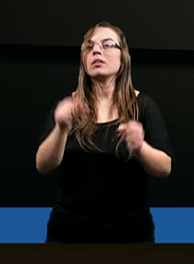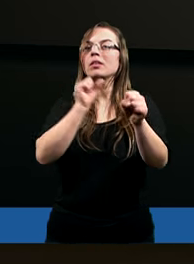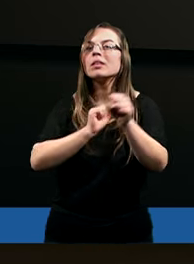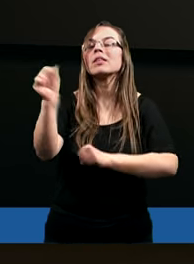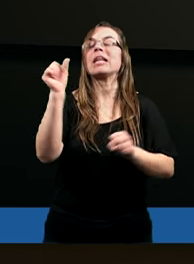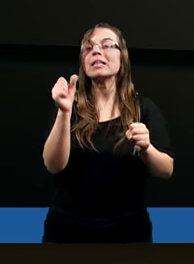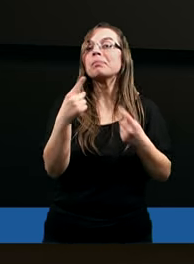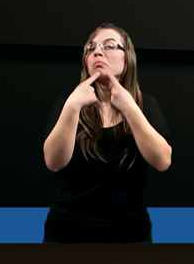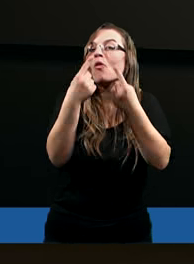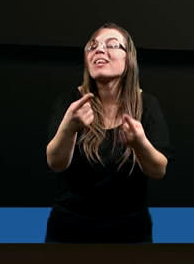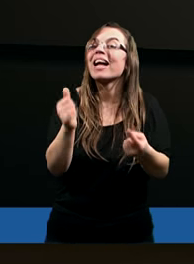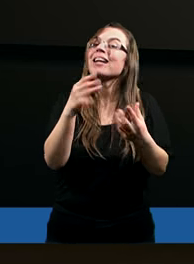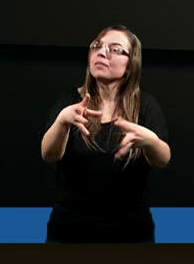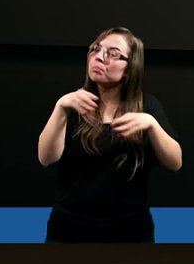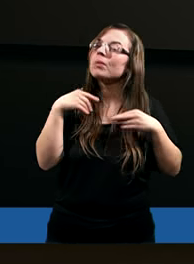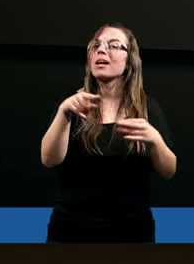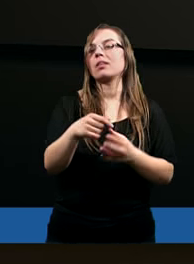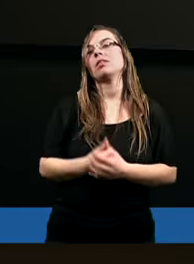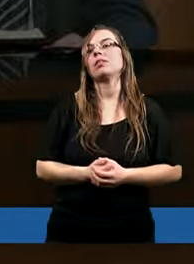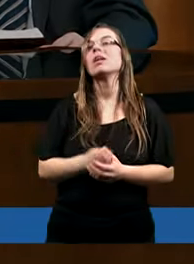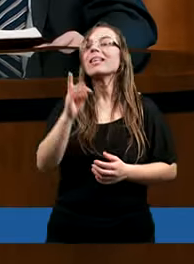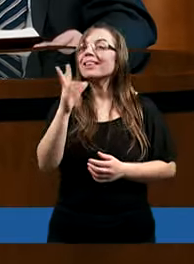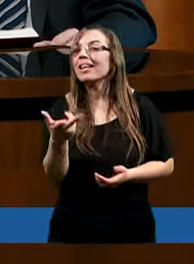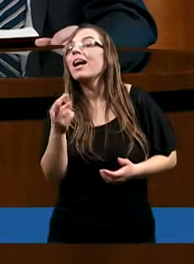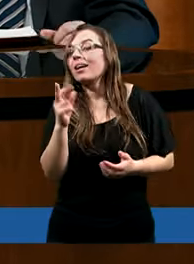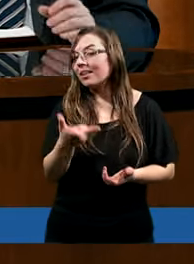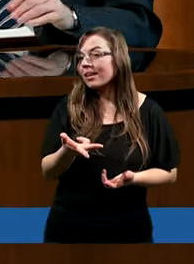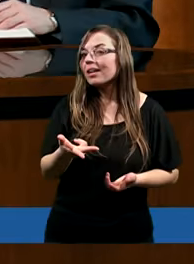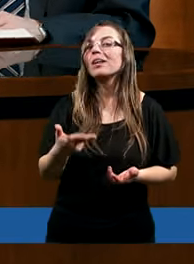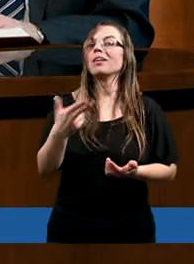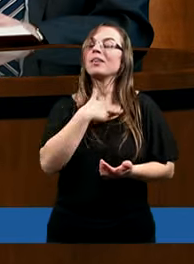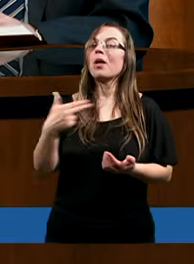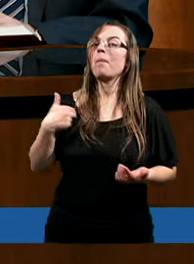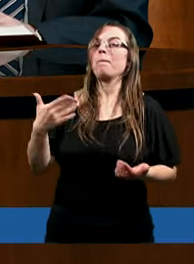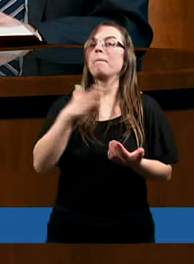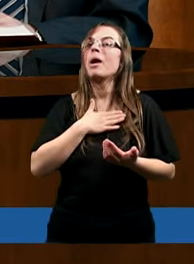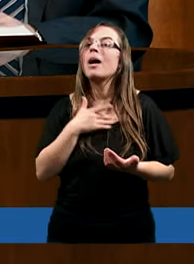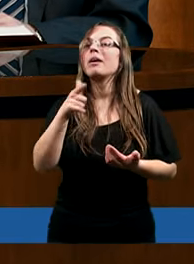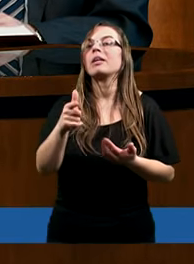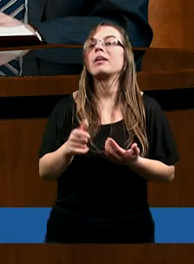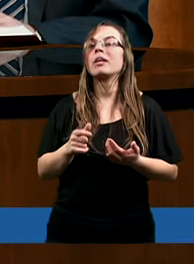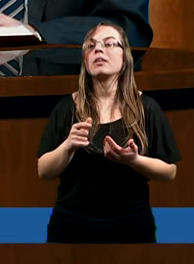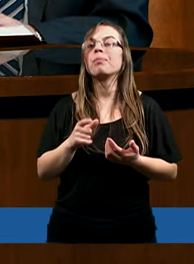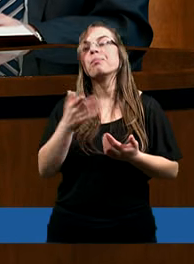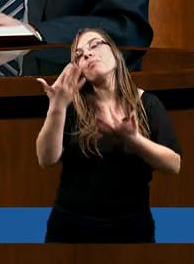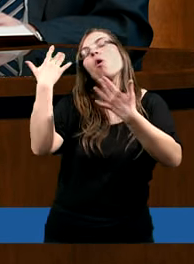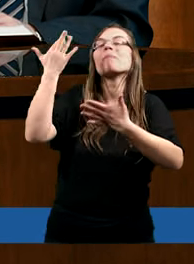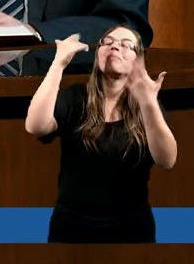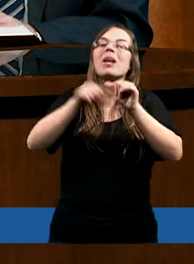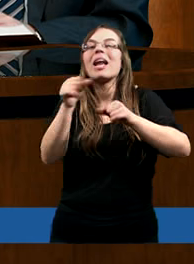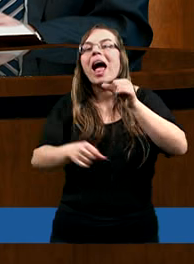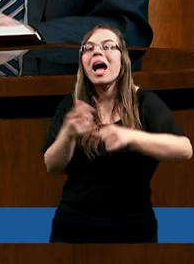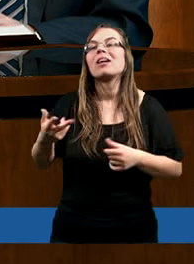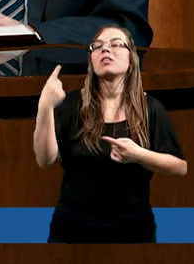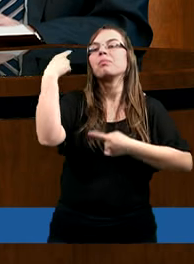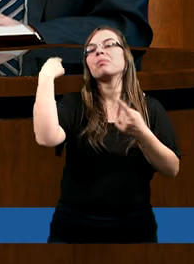jest obiecane. No tak, tylko my się mamy weselić już tak przez dwa tysiące lat, a